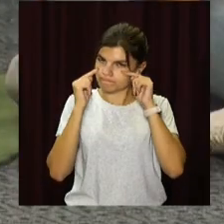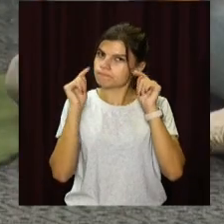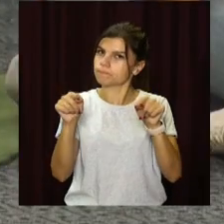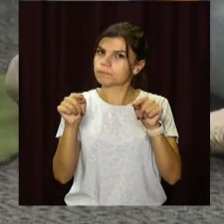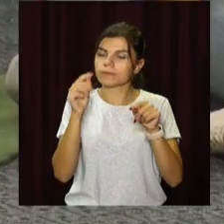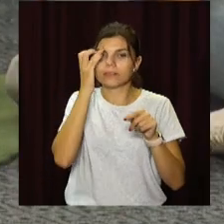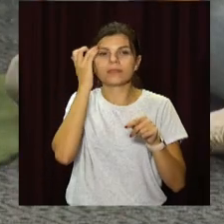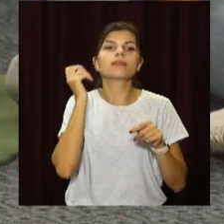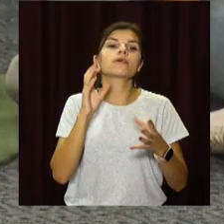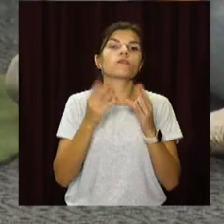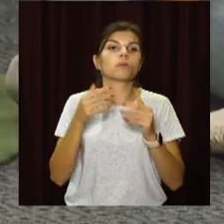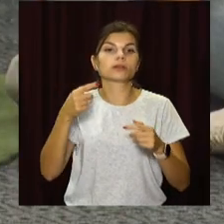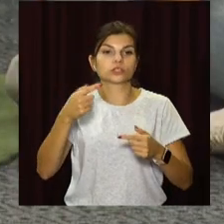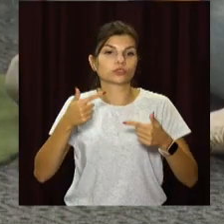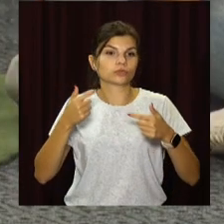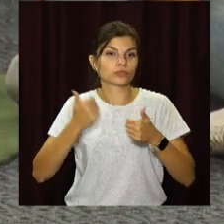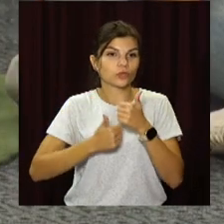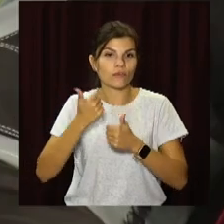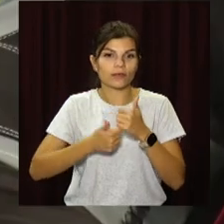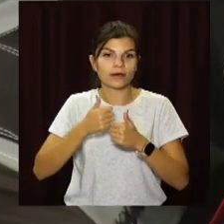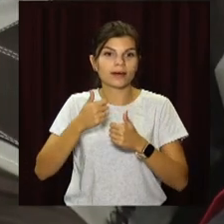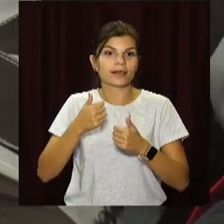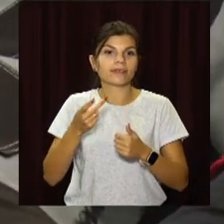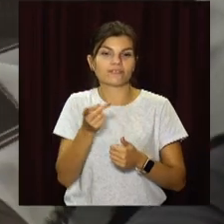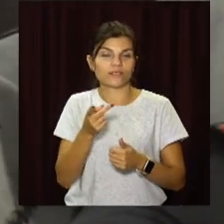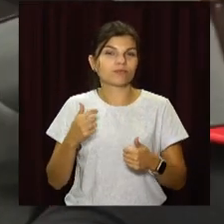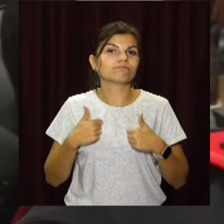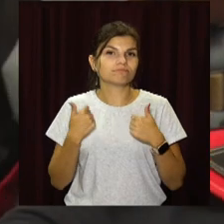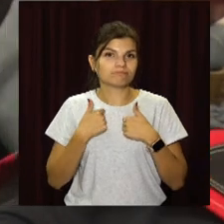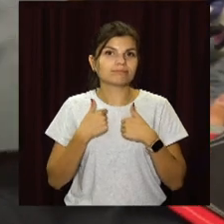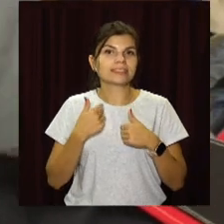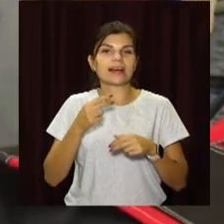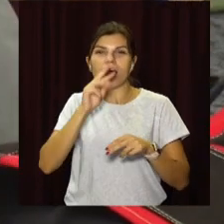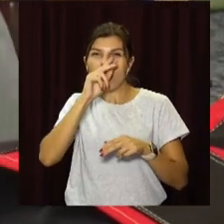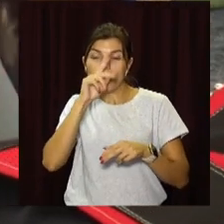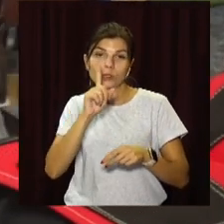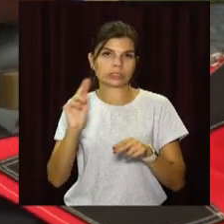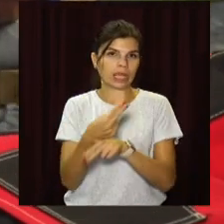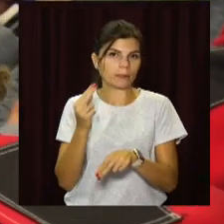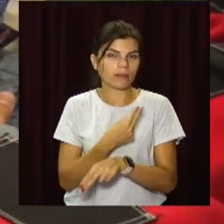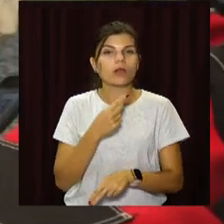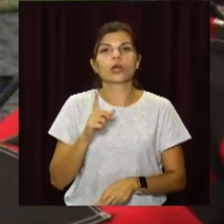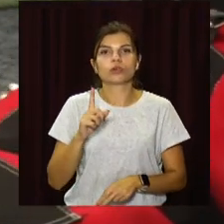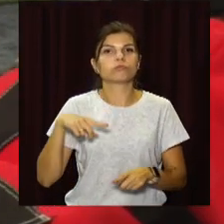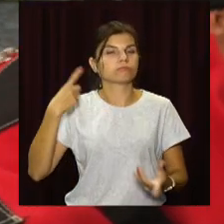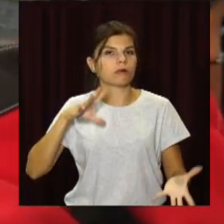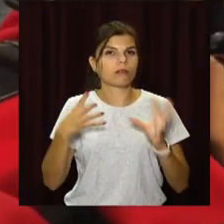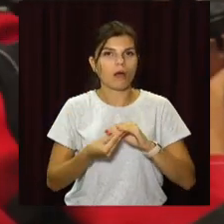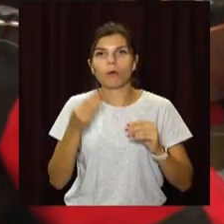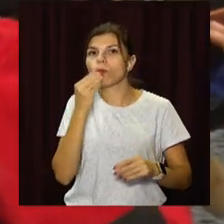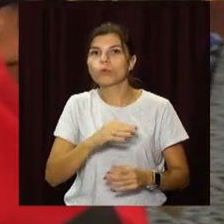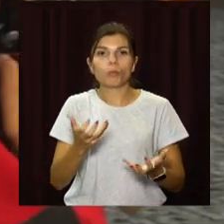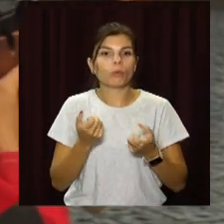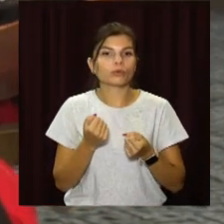На міських змаганнях у рідній спортивній школі обидва спортсмени прагнуть виправити свої помилки і показати найкращий результат.